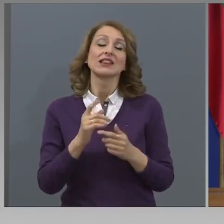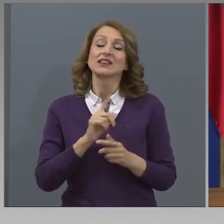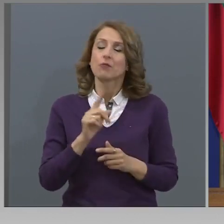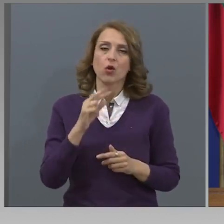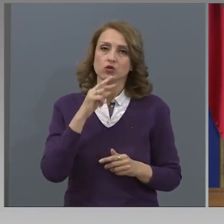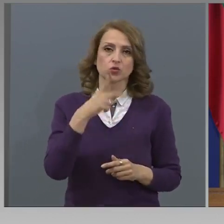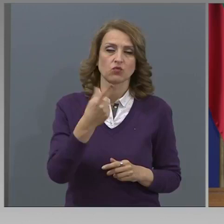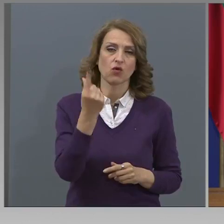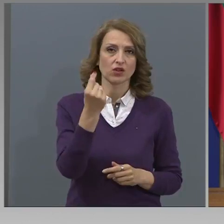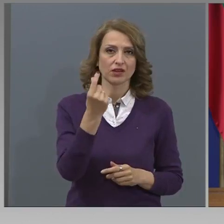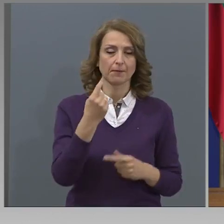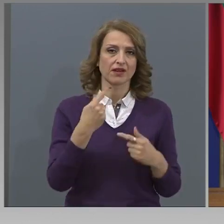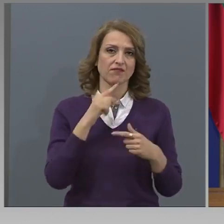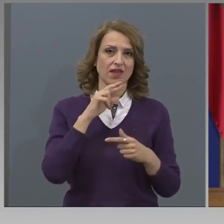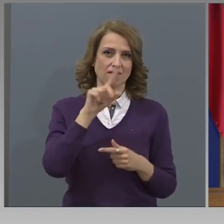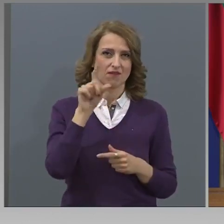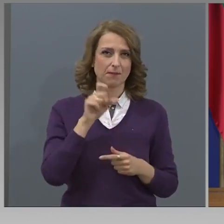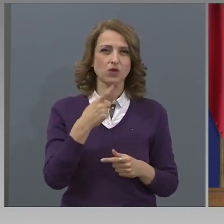защото е много условен.